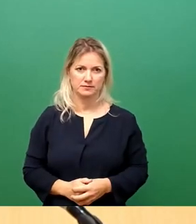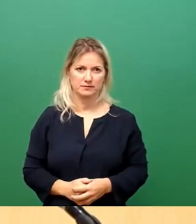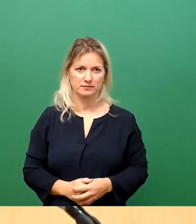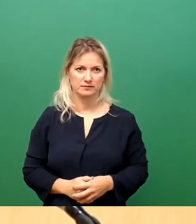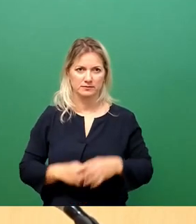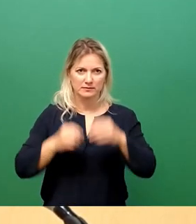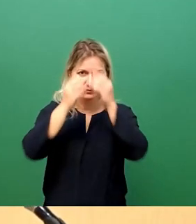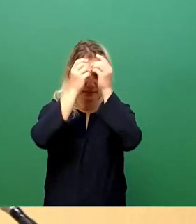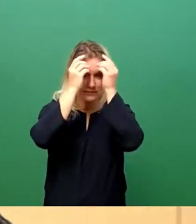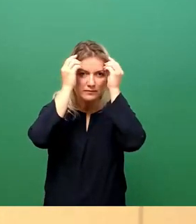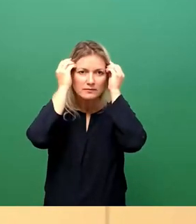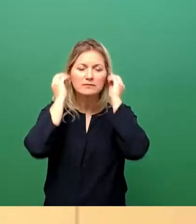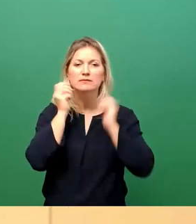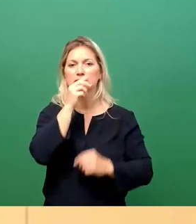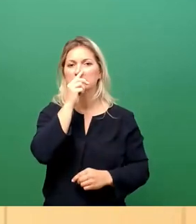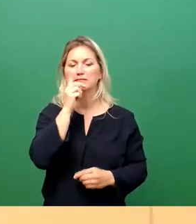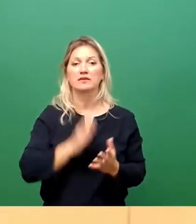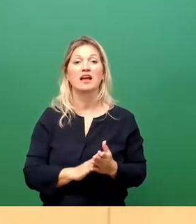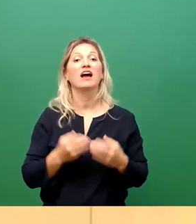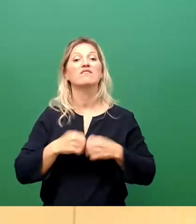Als nächster für die Freien Wähler, Herr Nietzsche.